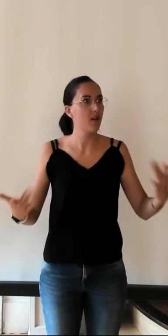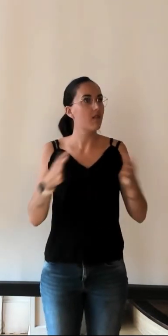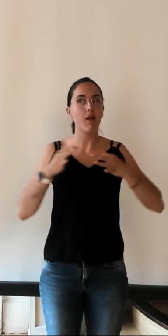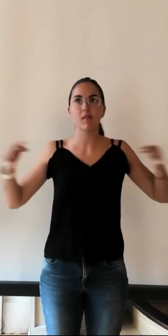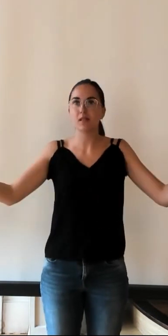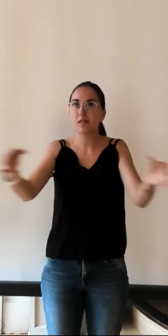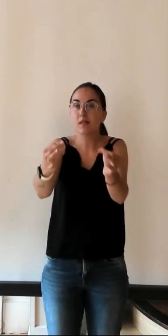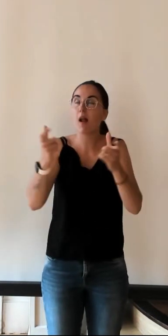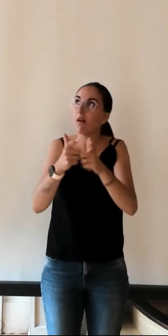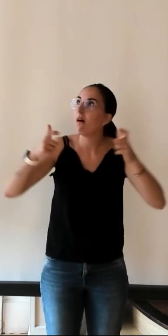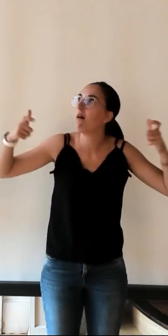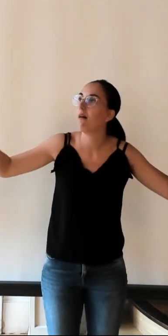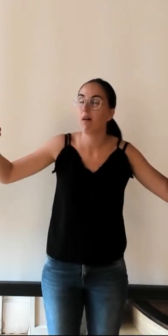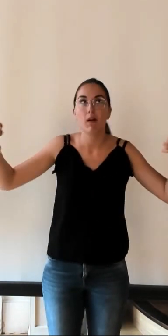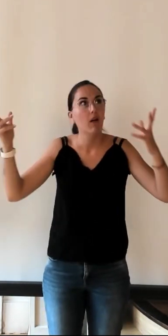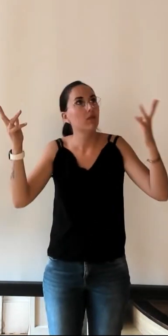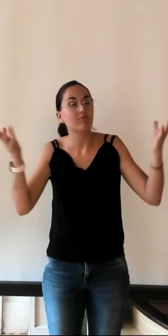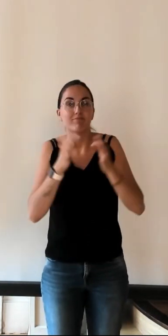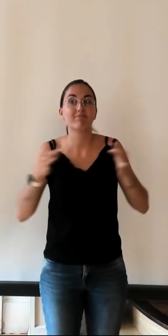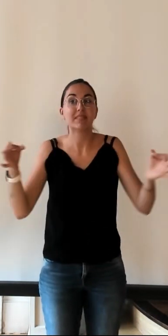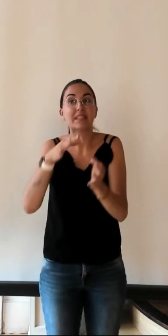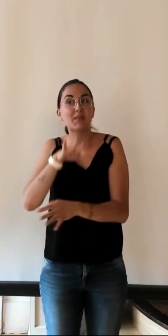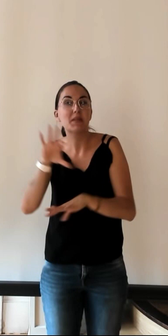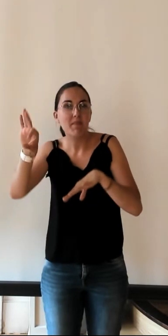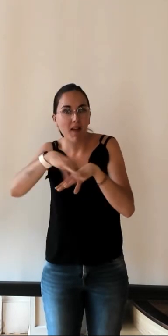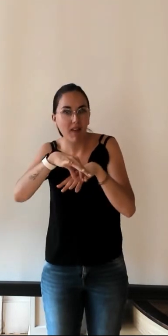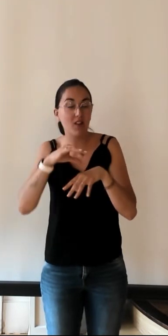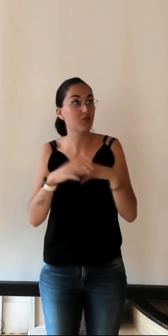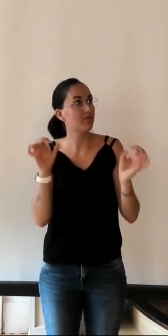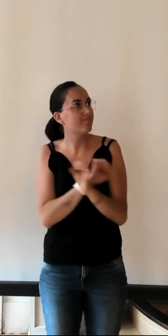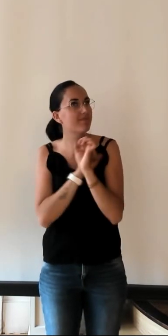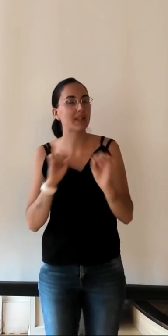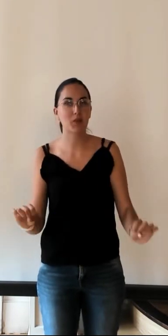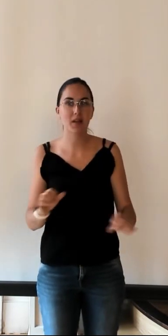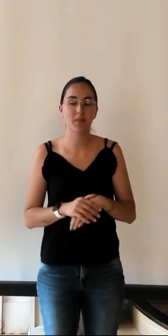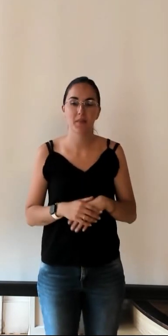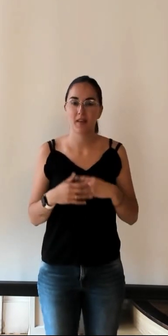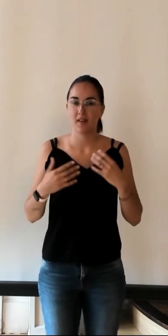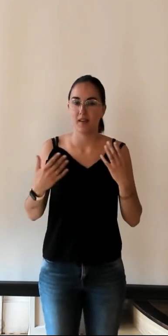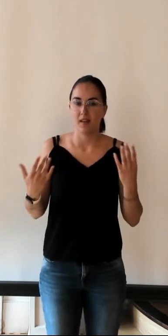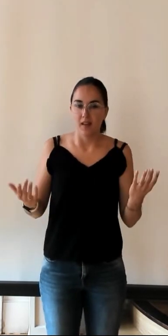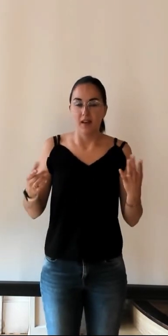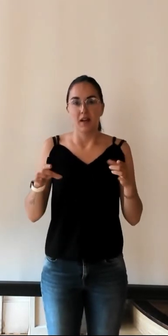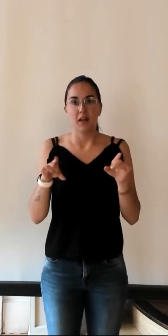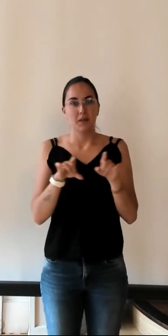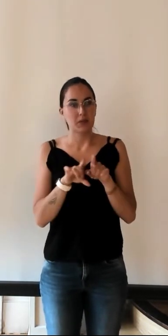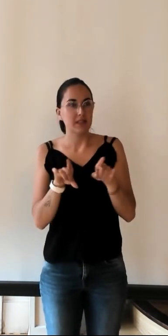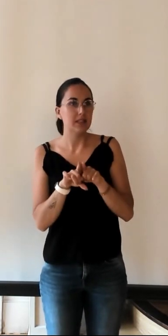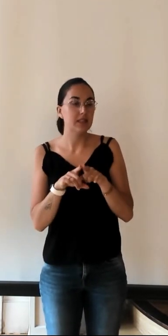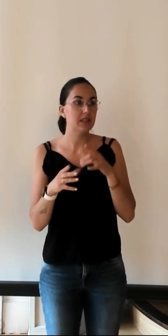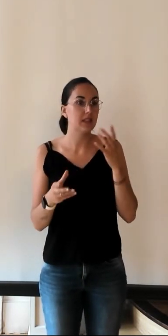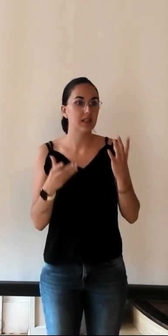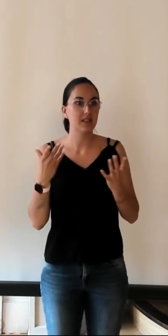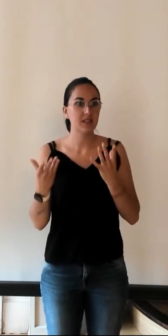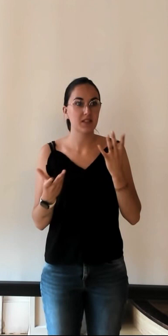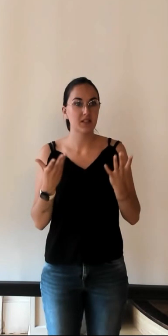des mariages et puis surtout aussi d'être sous le